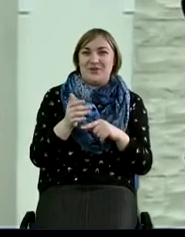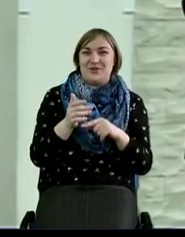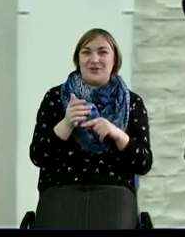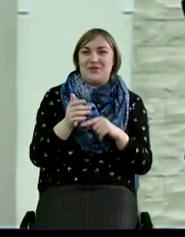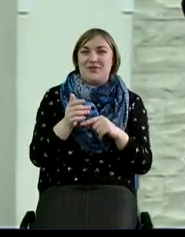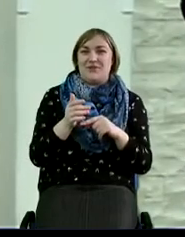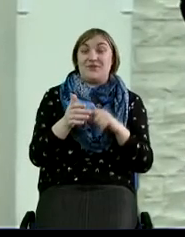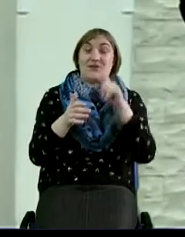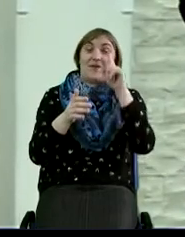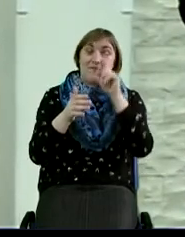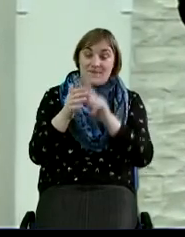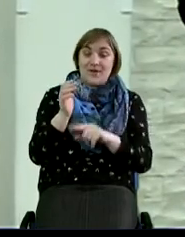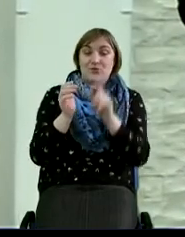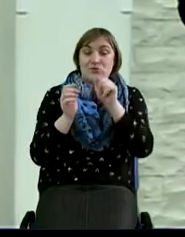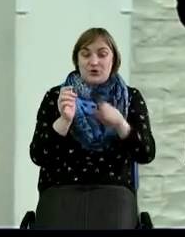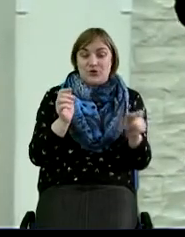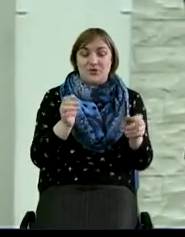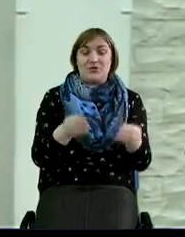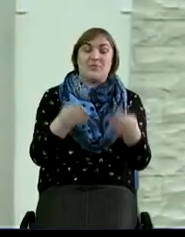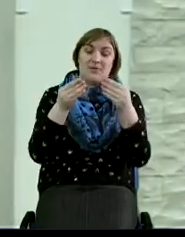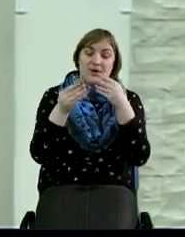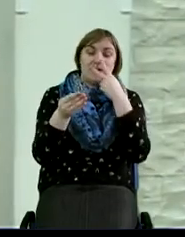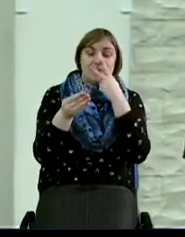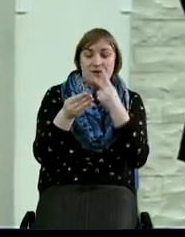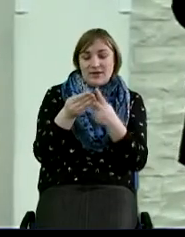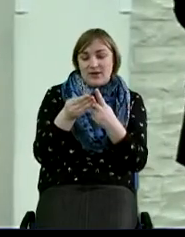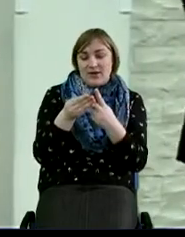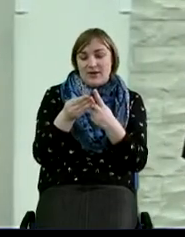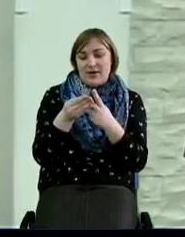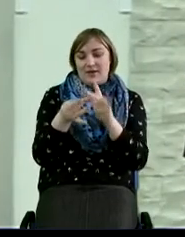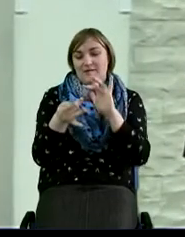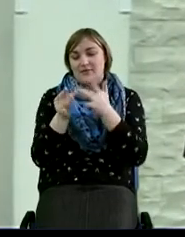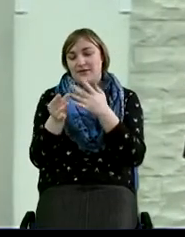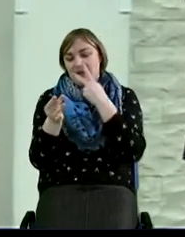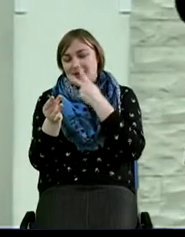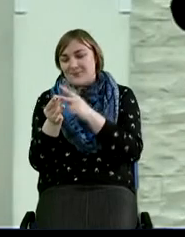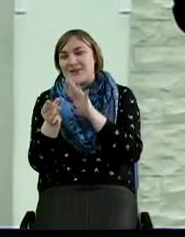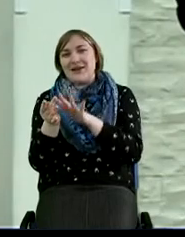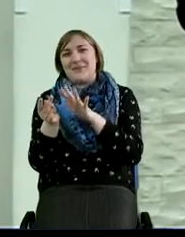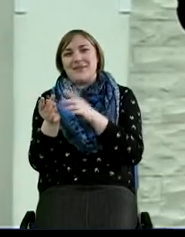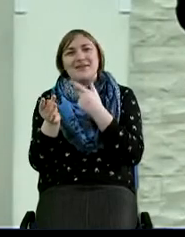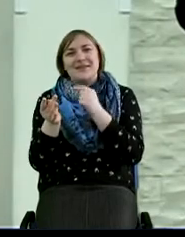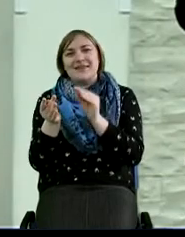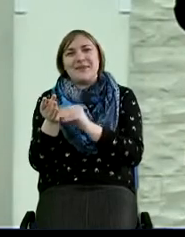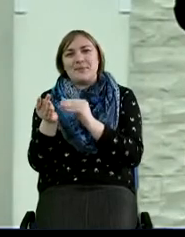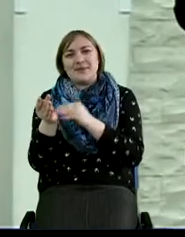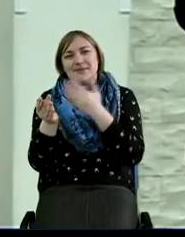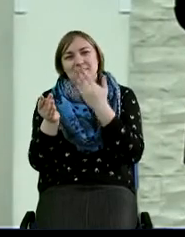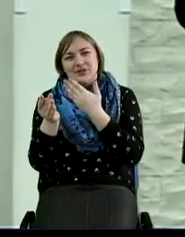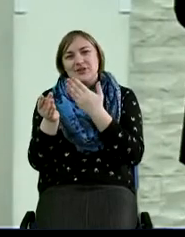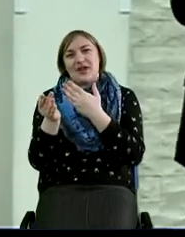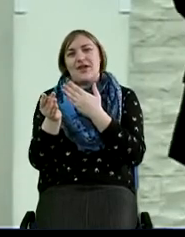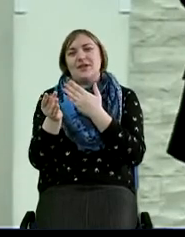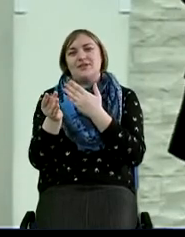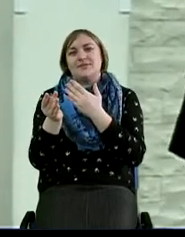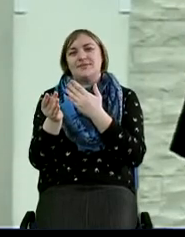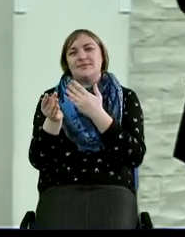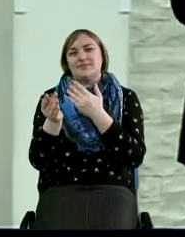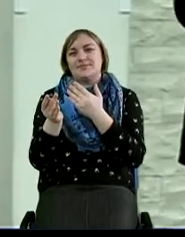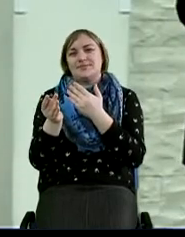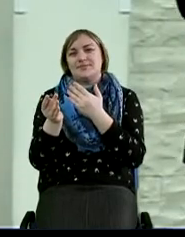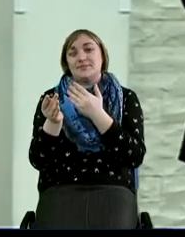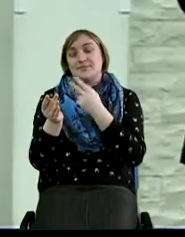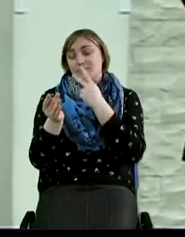верующие люди брали, смотрели, залазили тут же в интернет, смотрели, где же там это в Библии